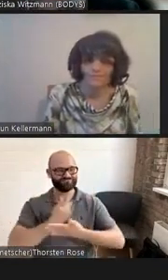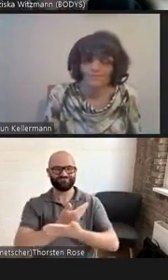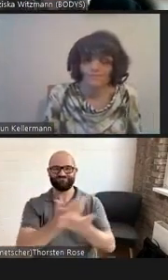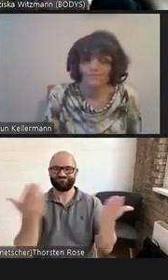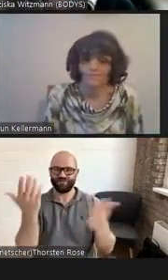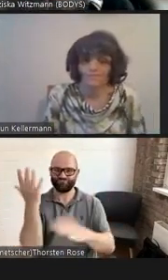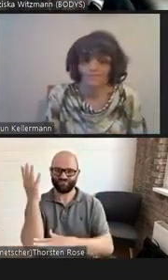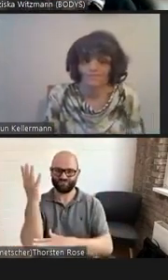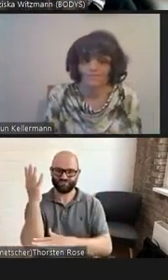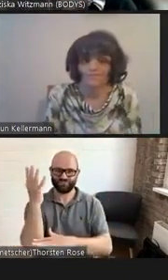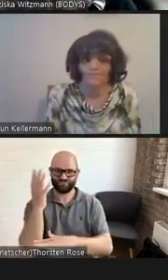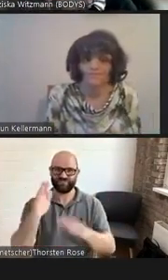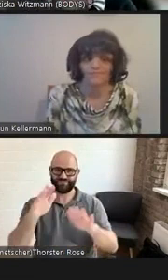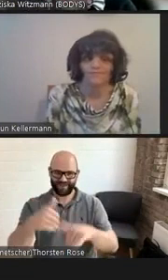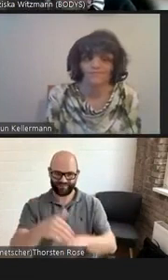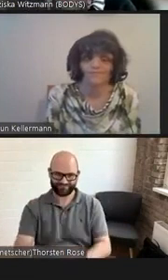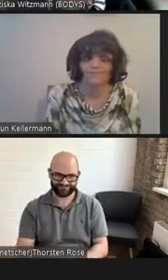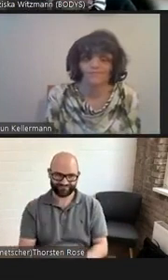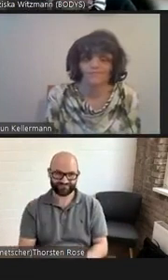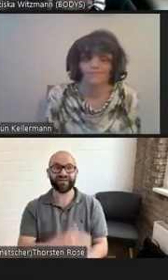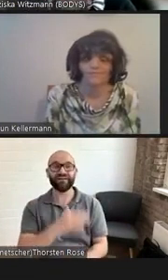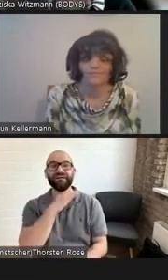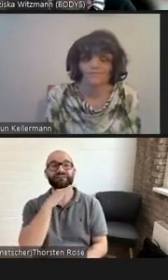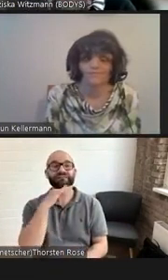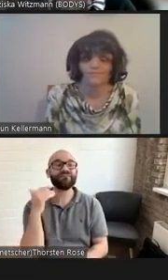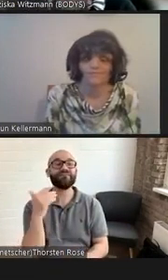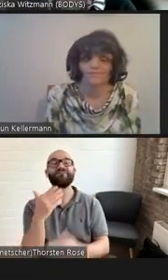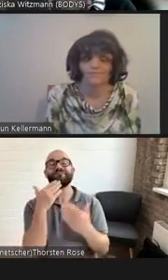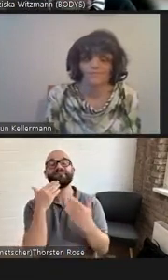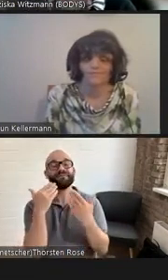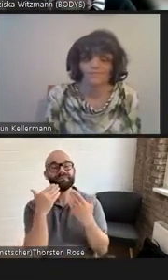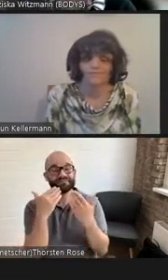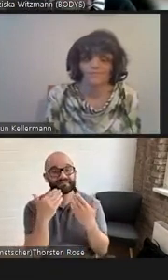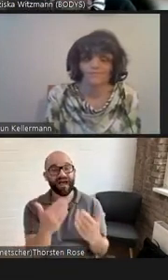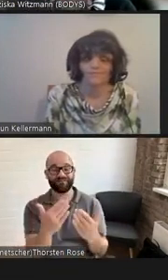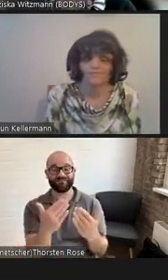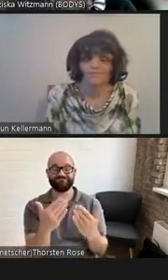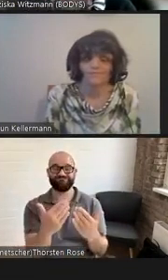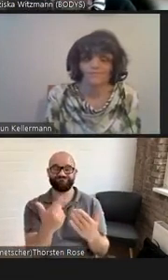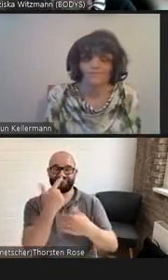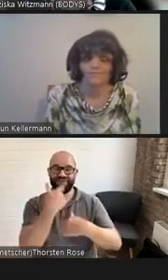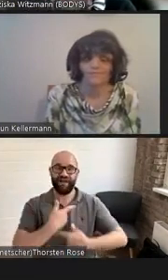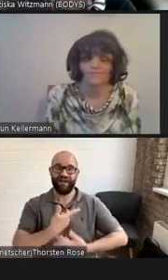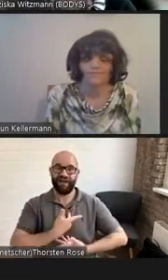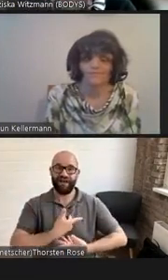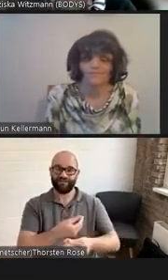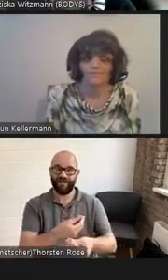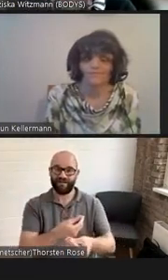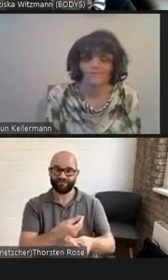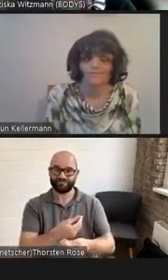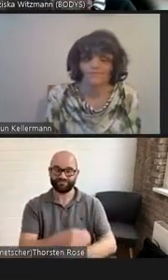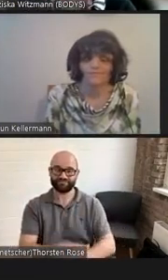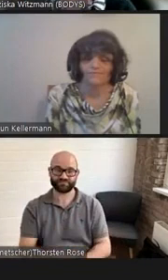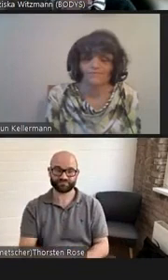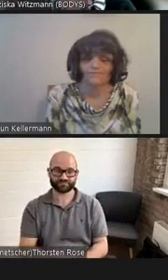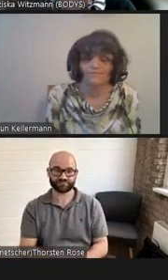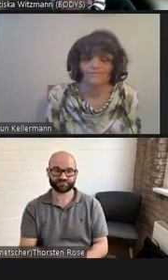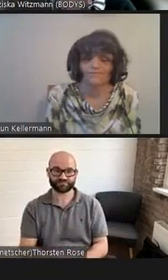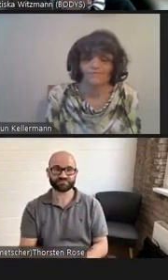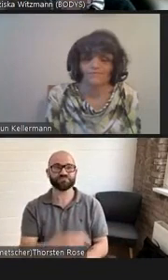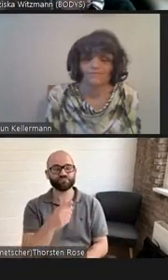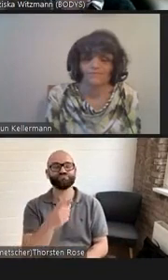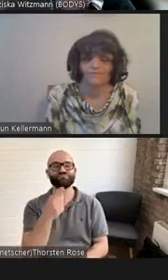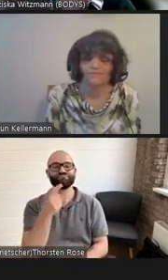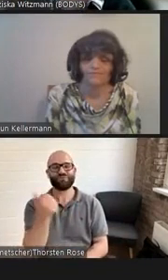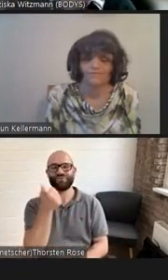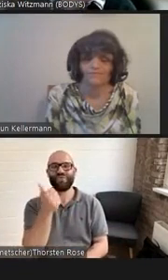danke sehr für die freundliche Einladung und die überaus freundliche Vorstellung